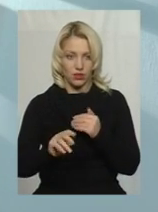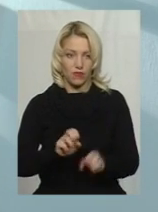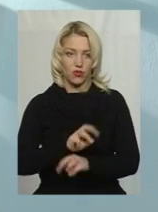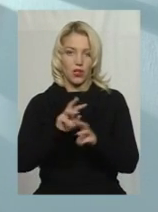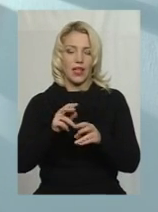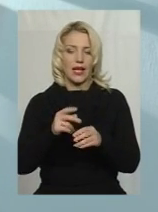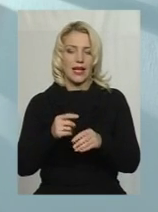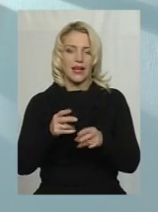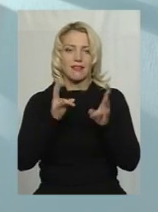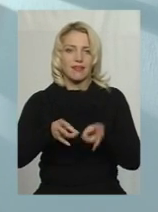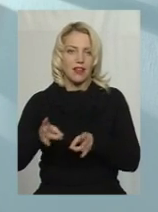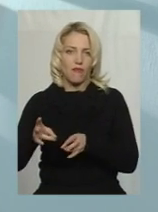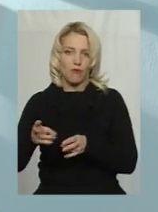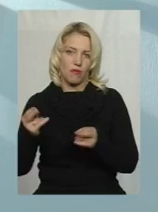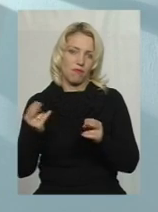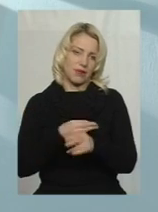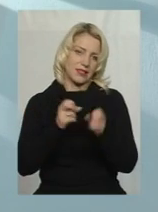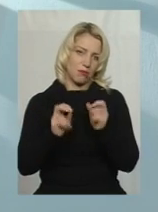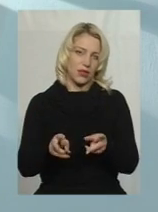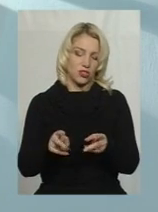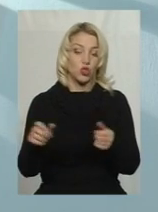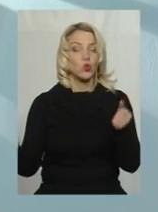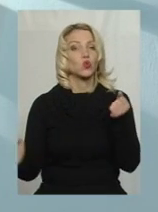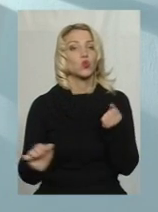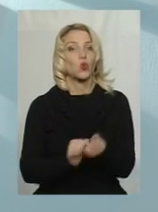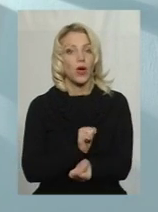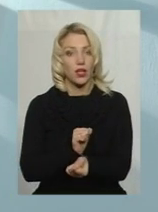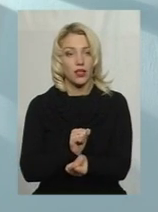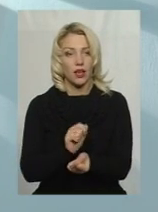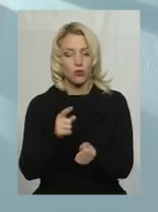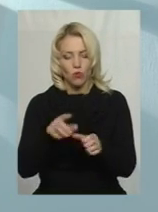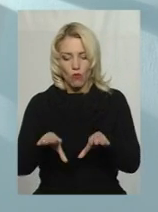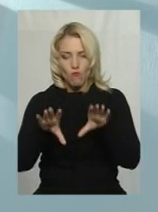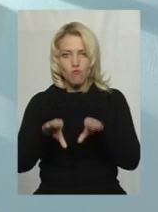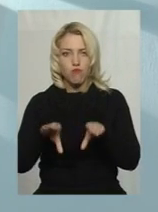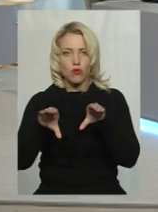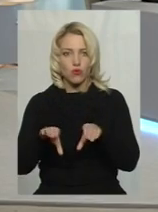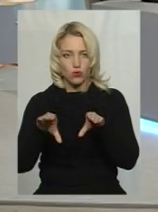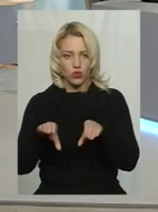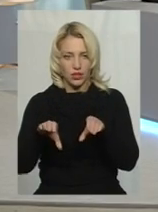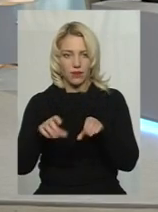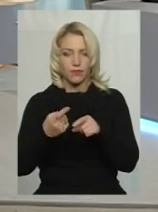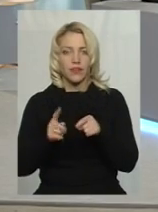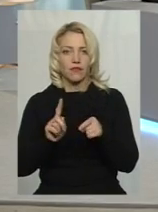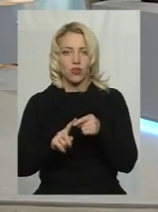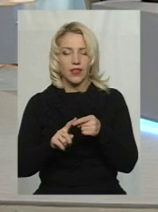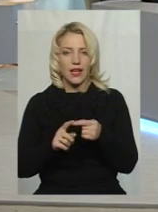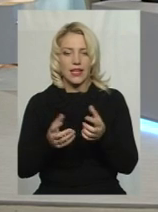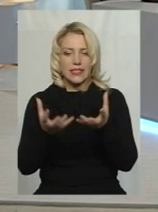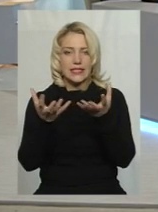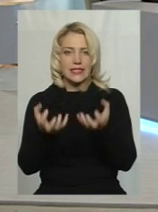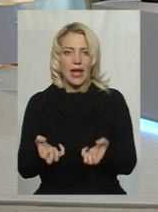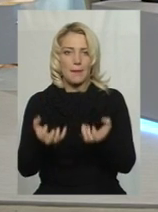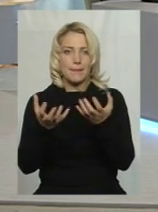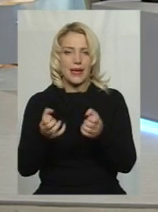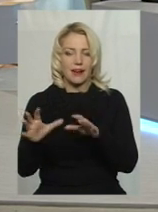травмобезпечне. По-друге, воно сухе, тому що подушка, яка передбачається під покриттям, вона забирає зайву